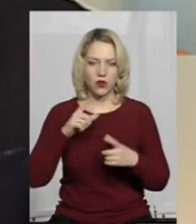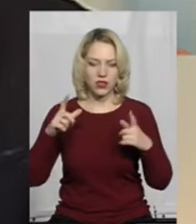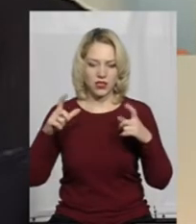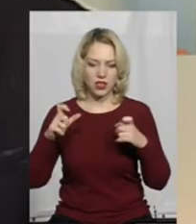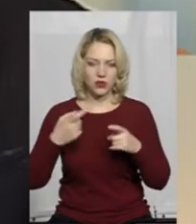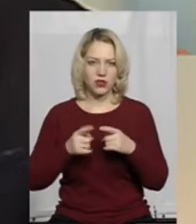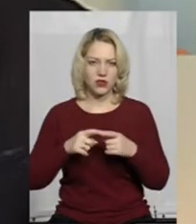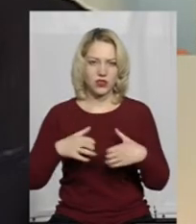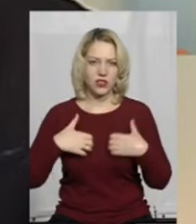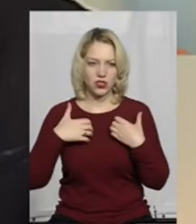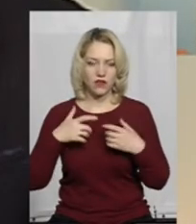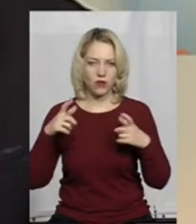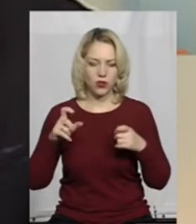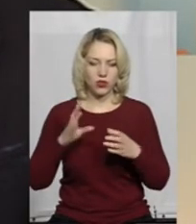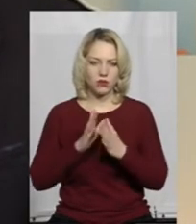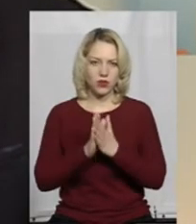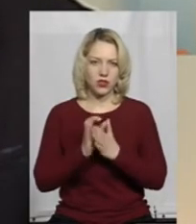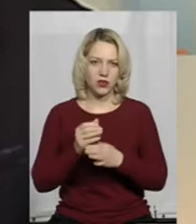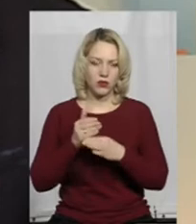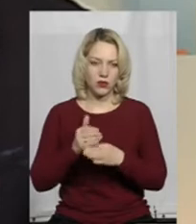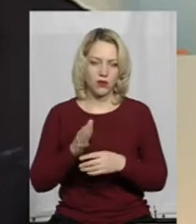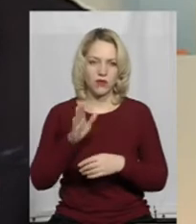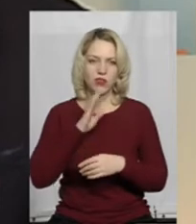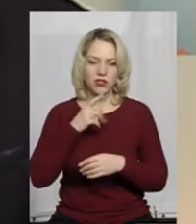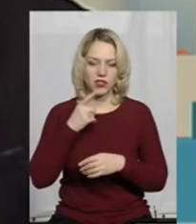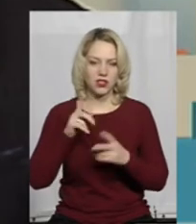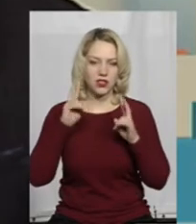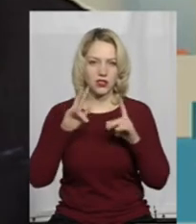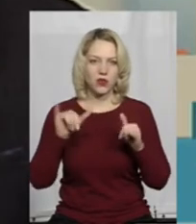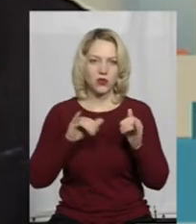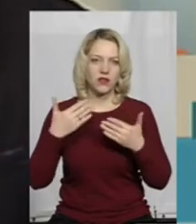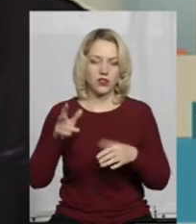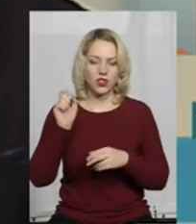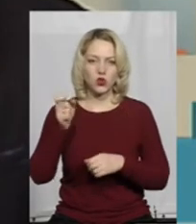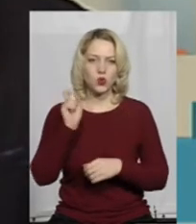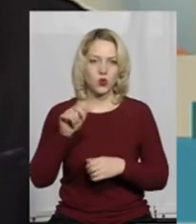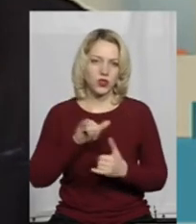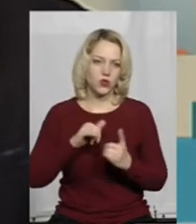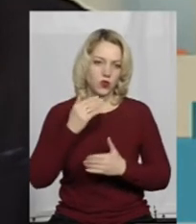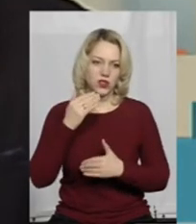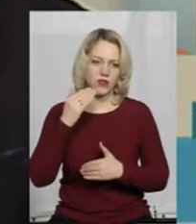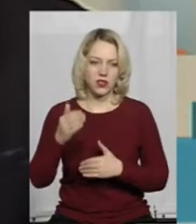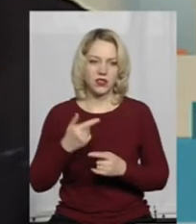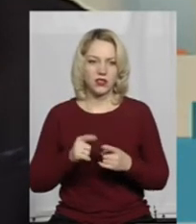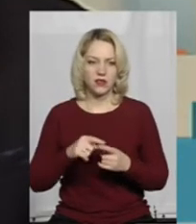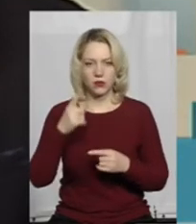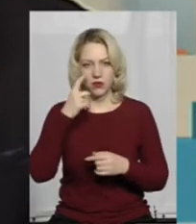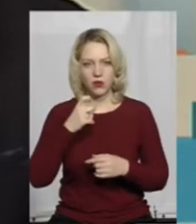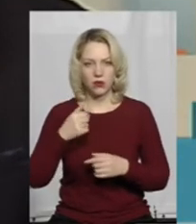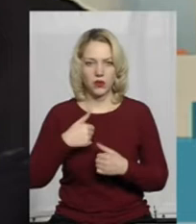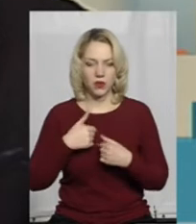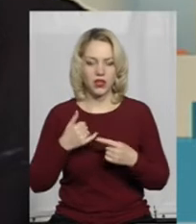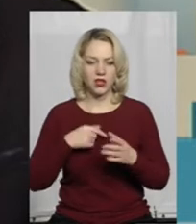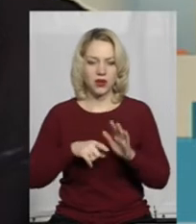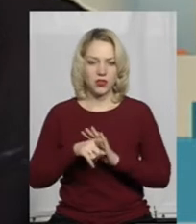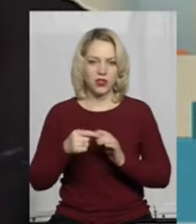мені ці жахливі фото і попросила про допомогу. Вона сказала, що вони не знають, куди вже стукати, куди звертатися, якби вона мені це повідомила. Я зразу почала